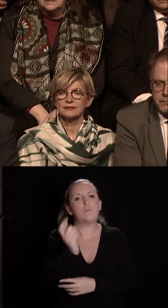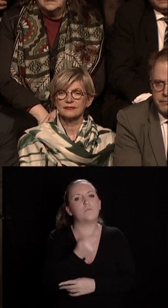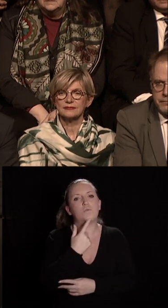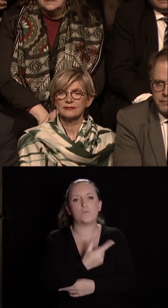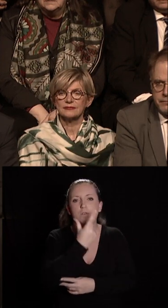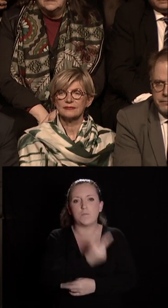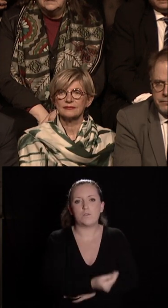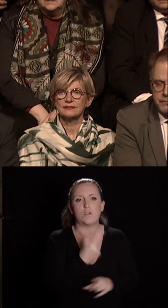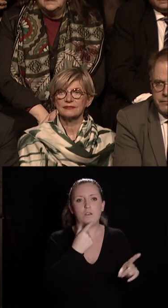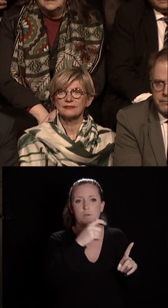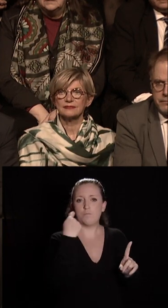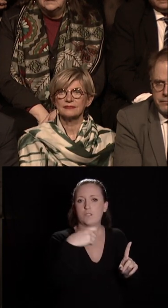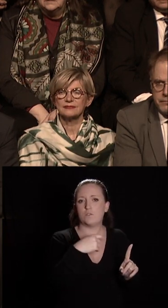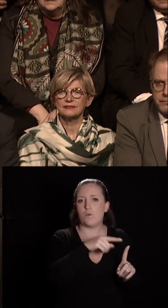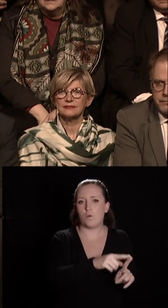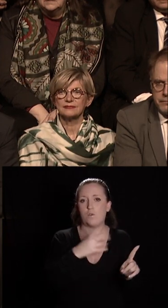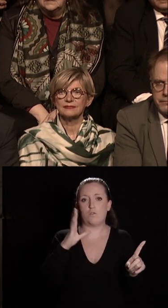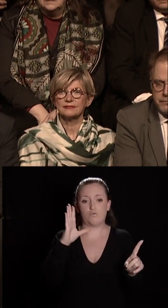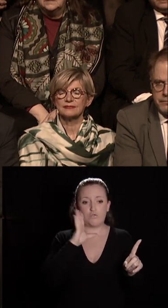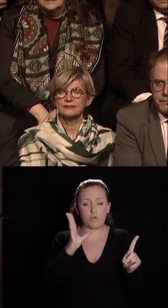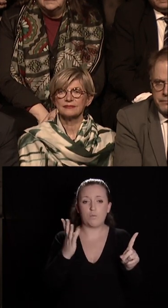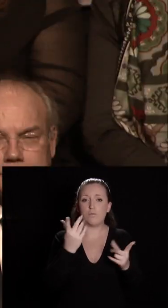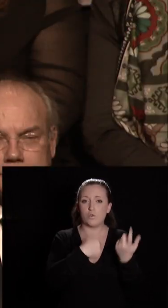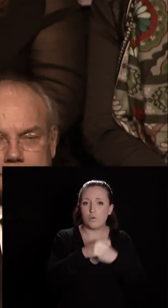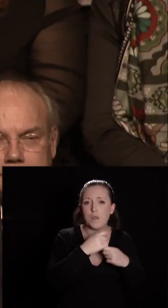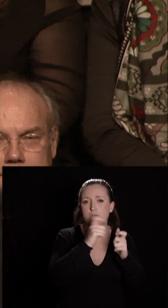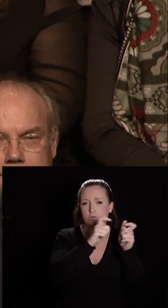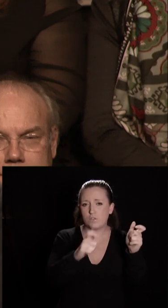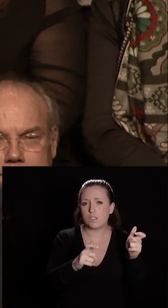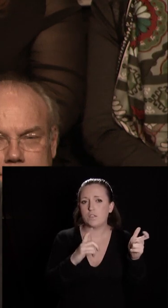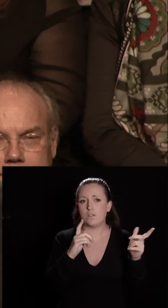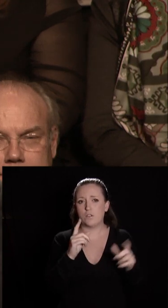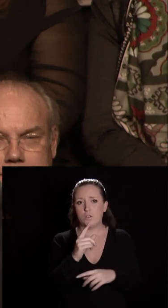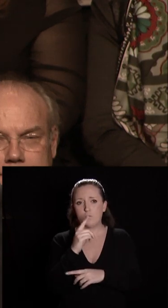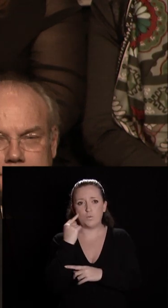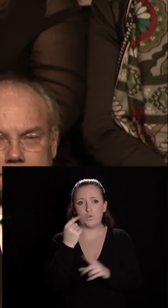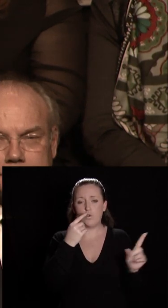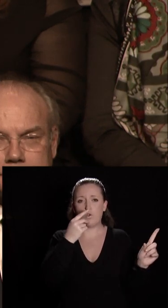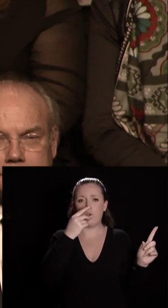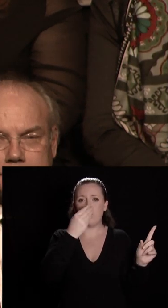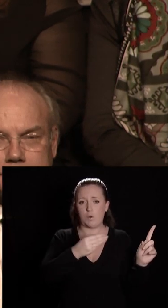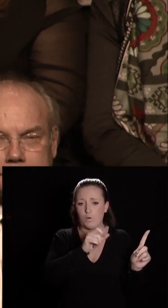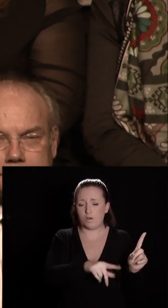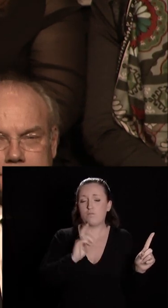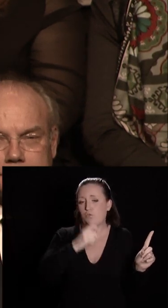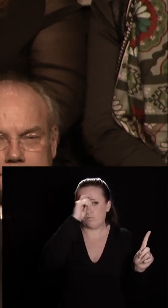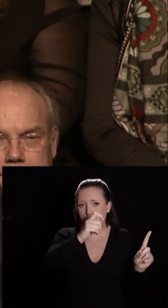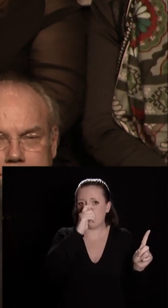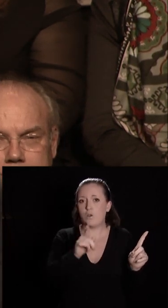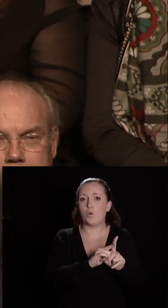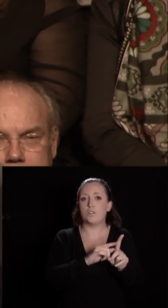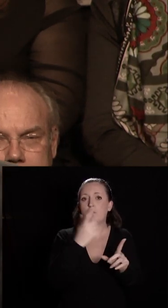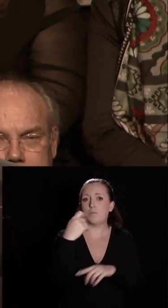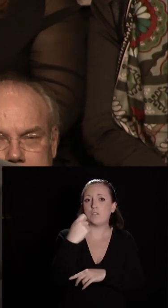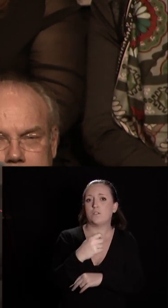le président de la Chambre de Commerce et d'Industrie, M. Xavier Mirepoix, que je salue, du président de la CPME,